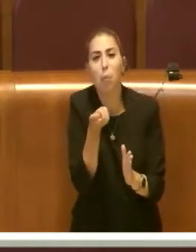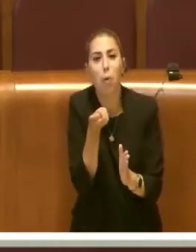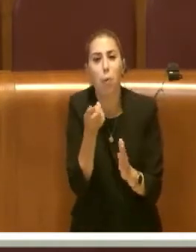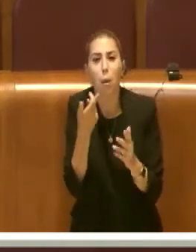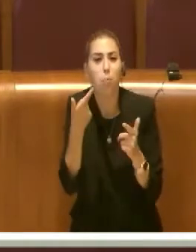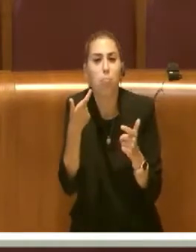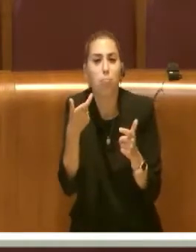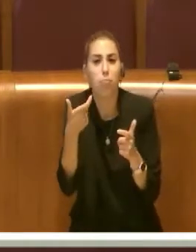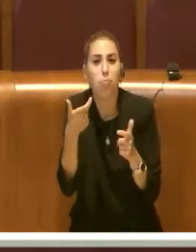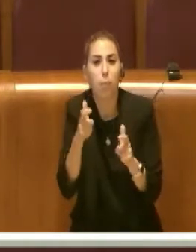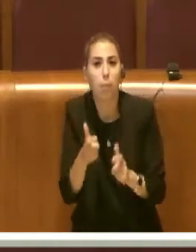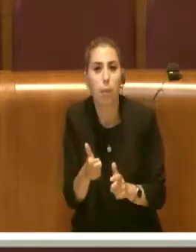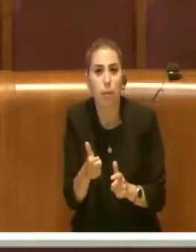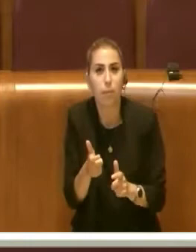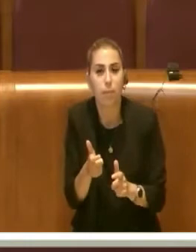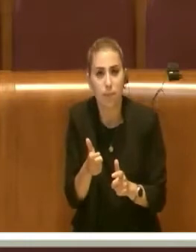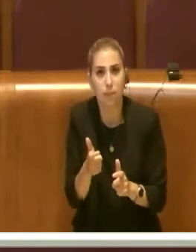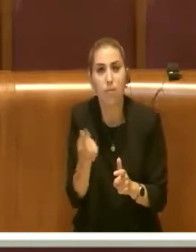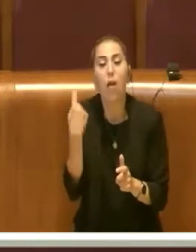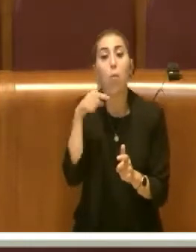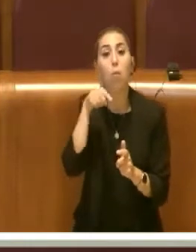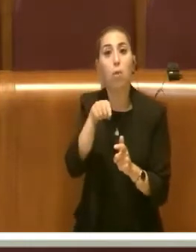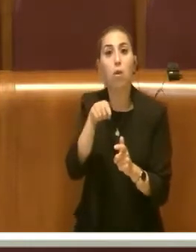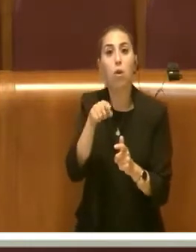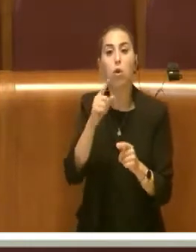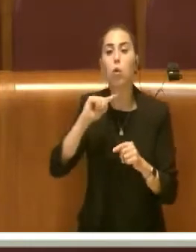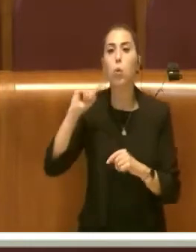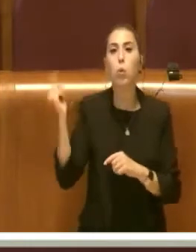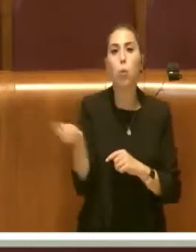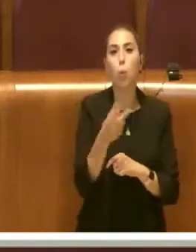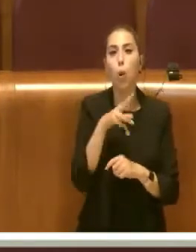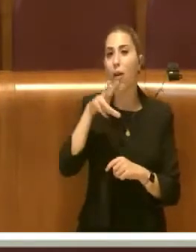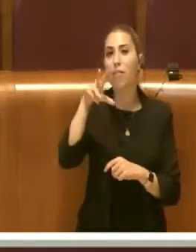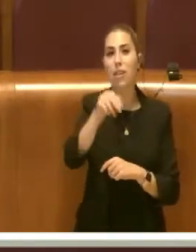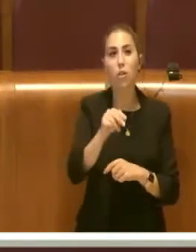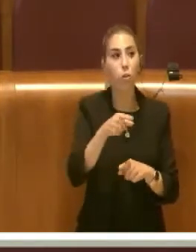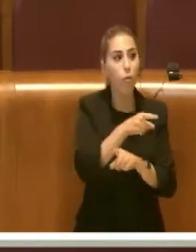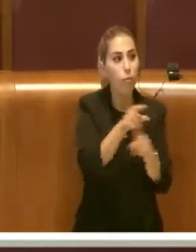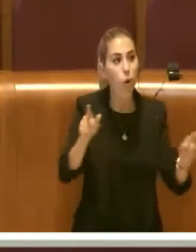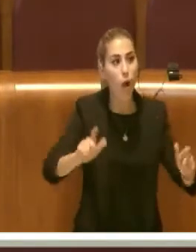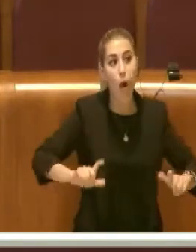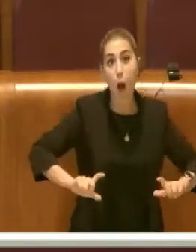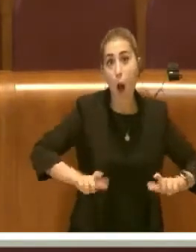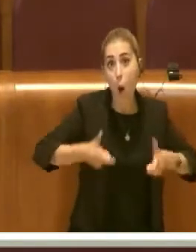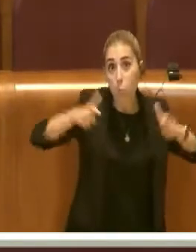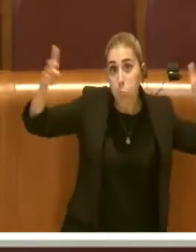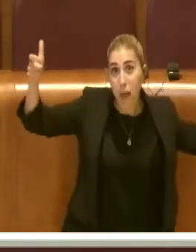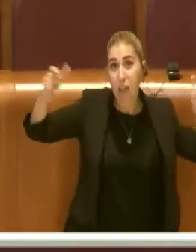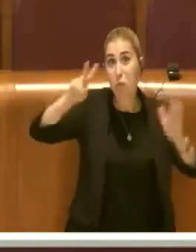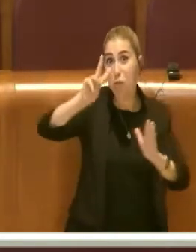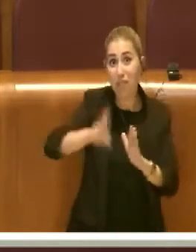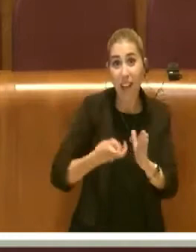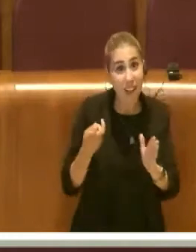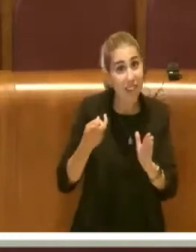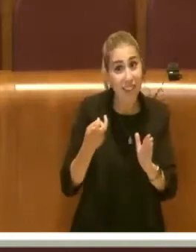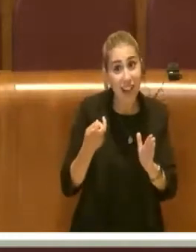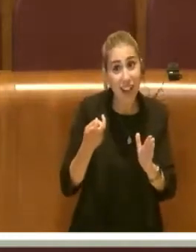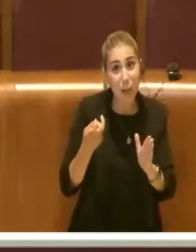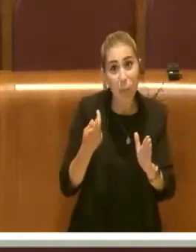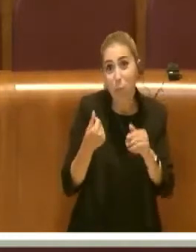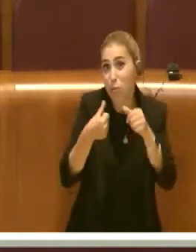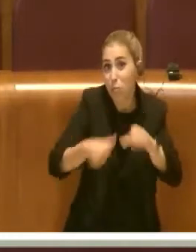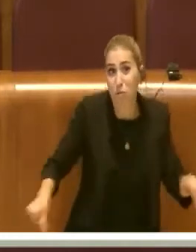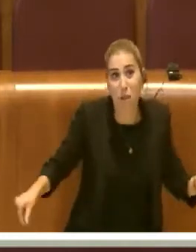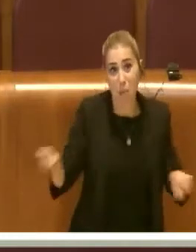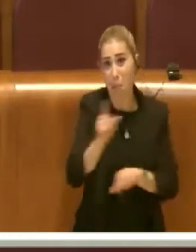Dunque tutti gli accenni all'aumento della Tari sono assolutamente